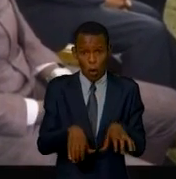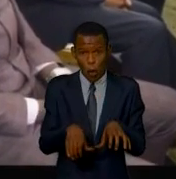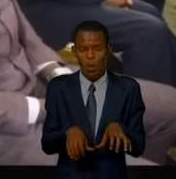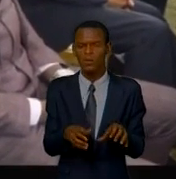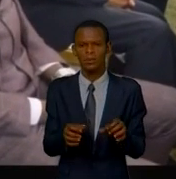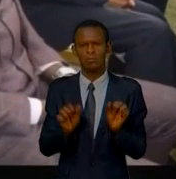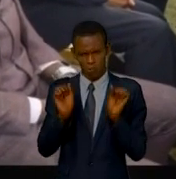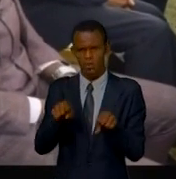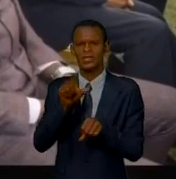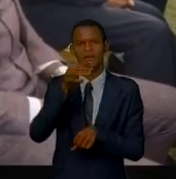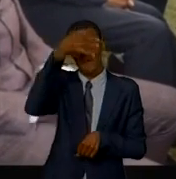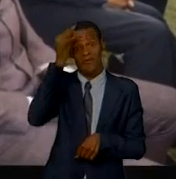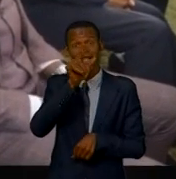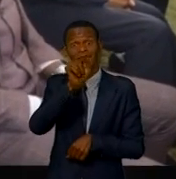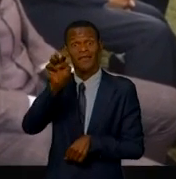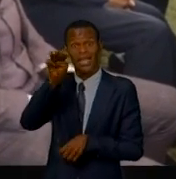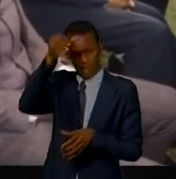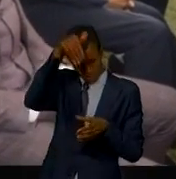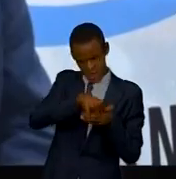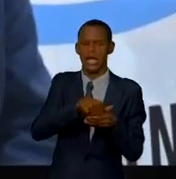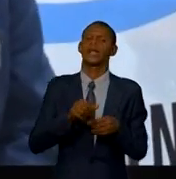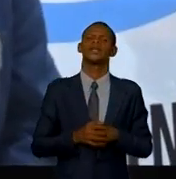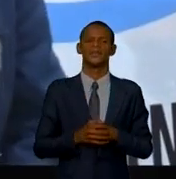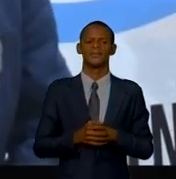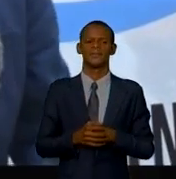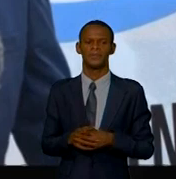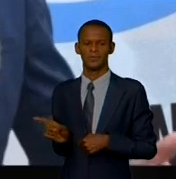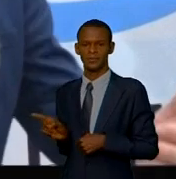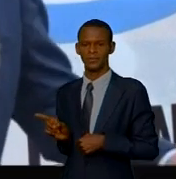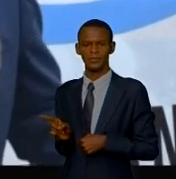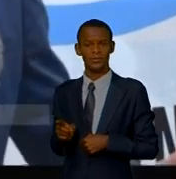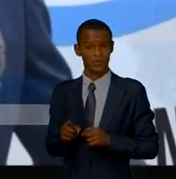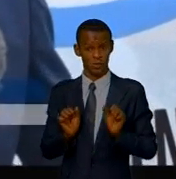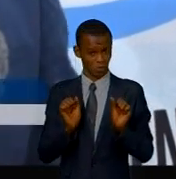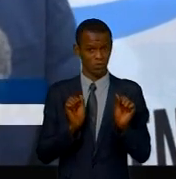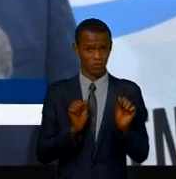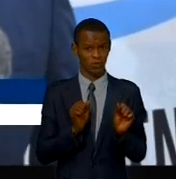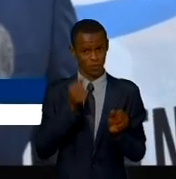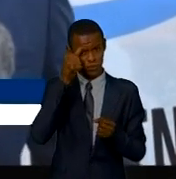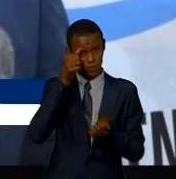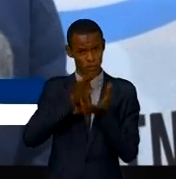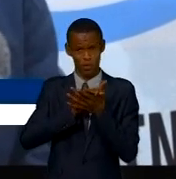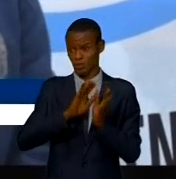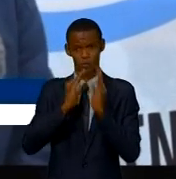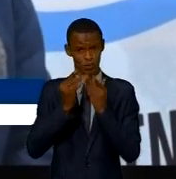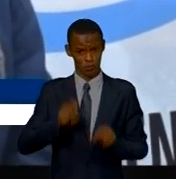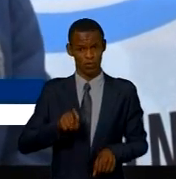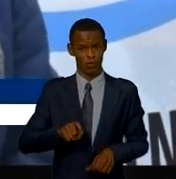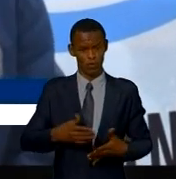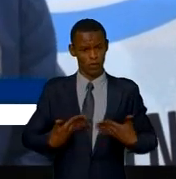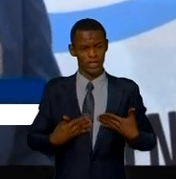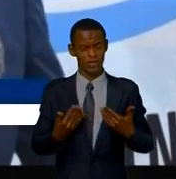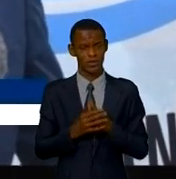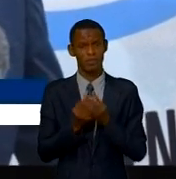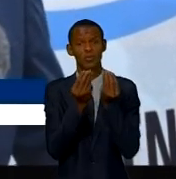concrétisation de ce projet. Je crois qu'on peut tous se réjouir. D'abord parce qu'aujourd'hui, c'est le 20 mars, donc c'est la Journée